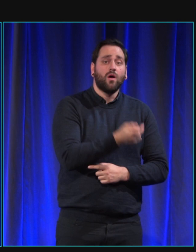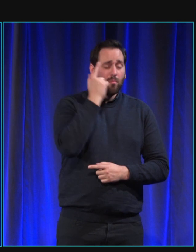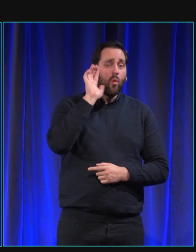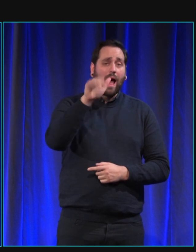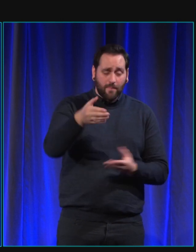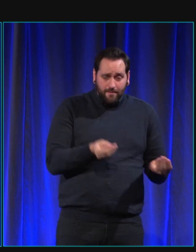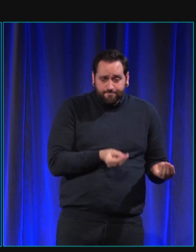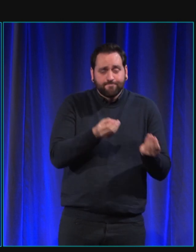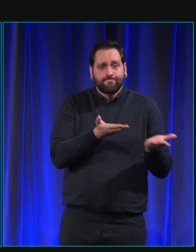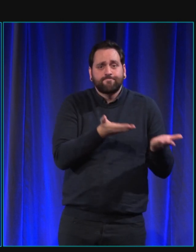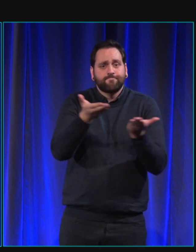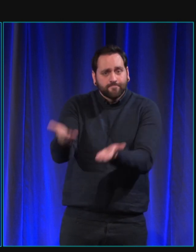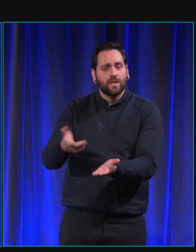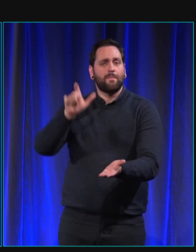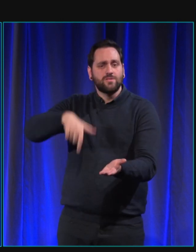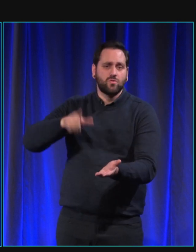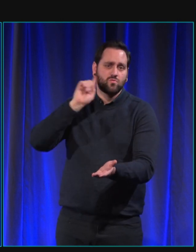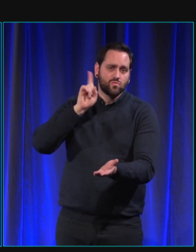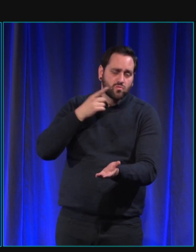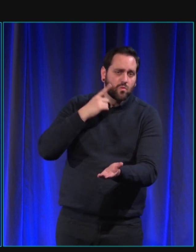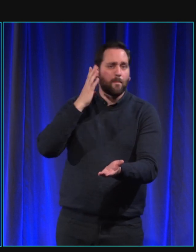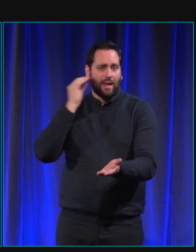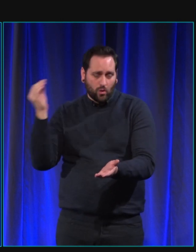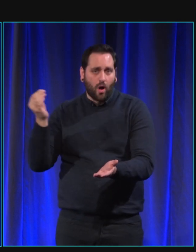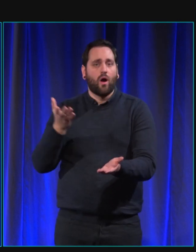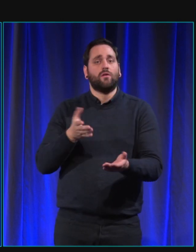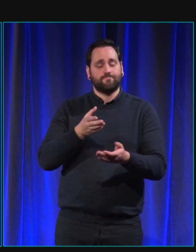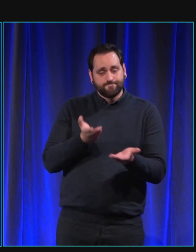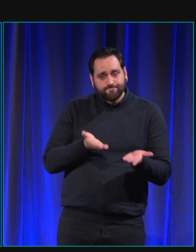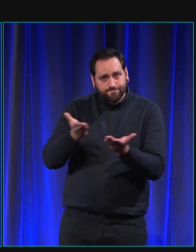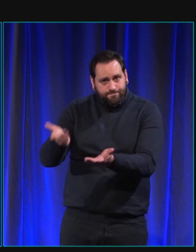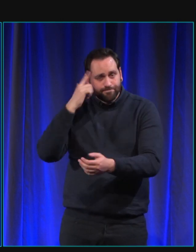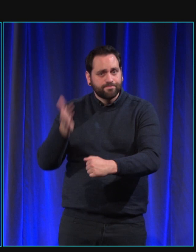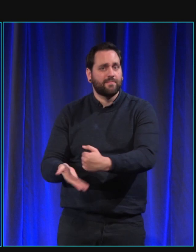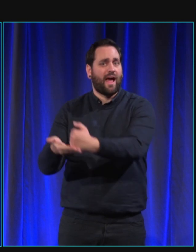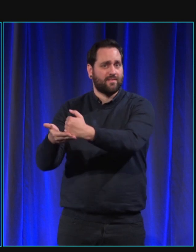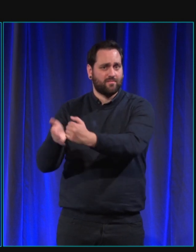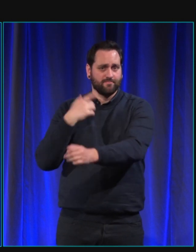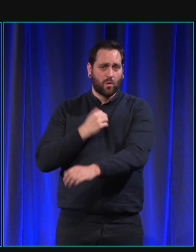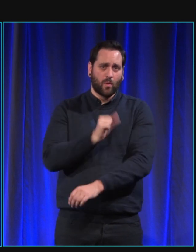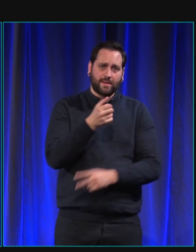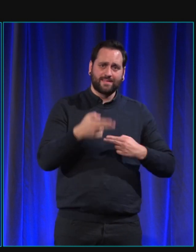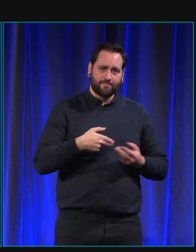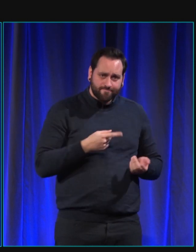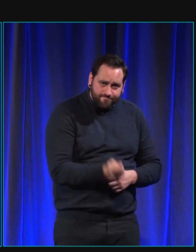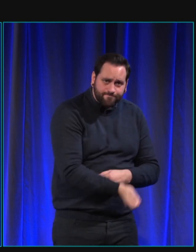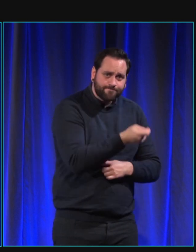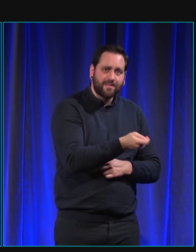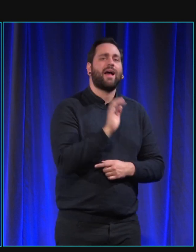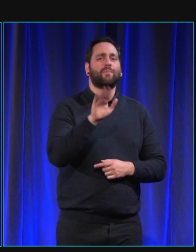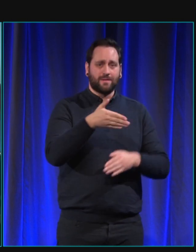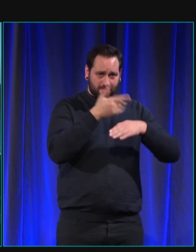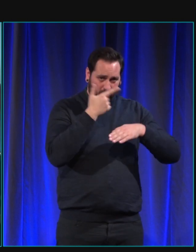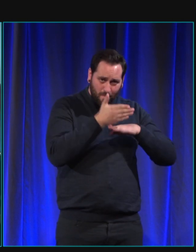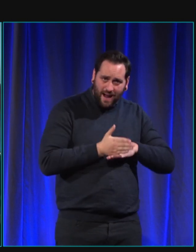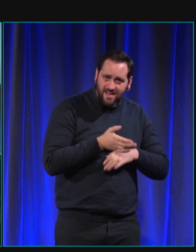malentendantes. Vous allez nous présenter un petit peu le parcours de ce chien pour devenir